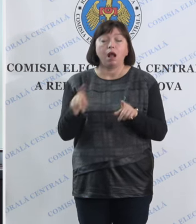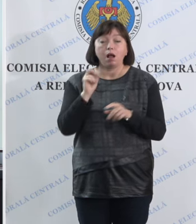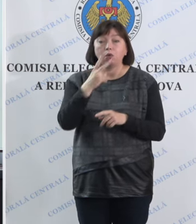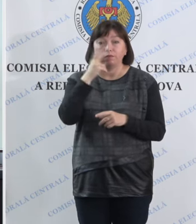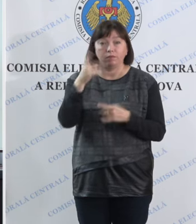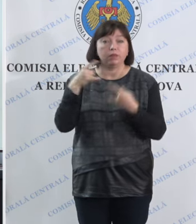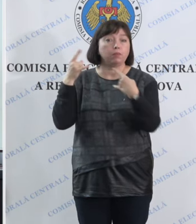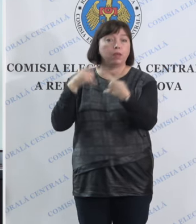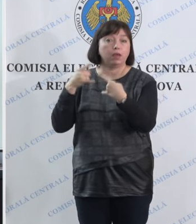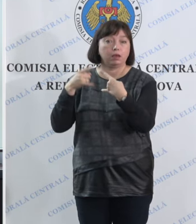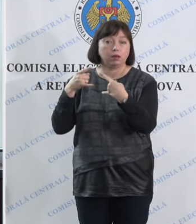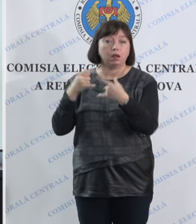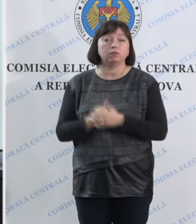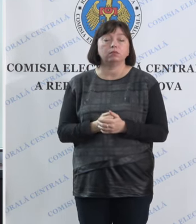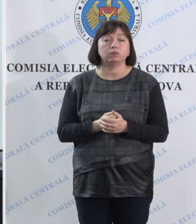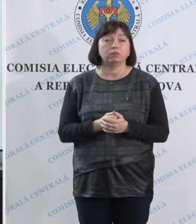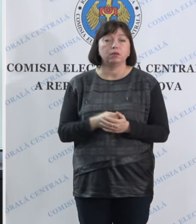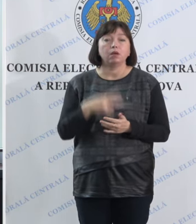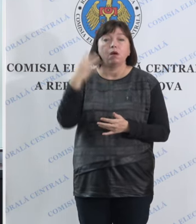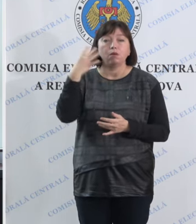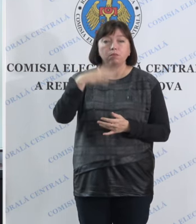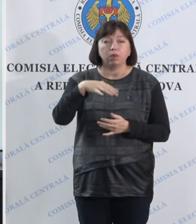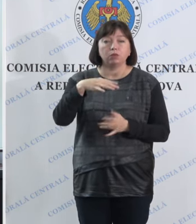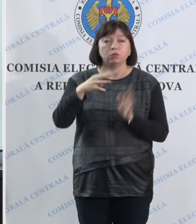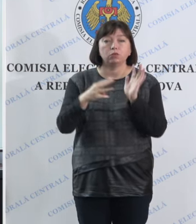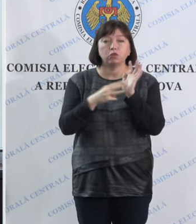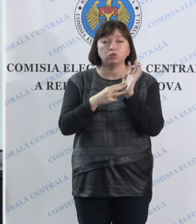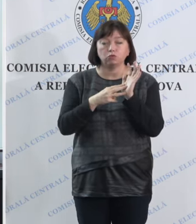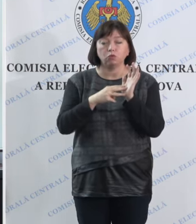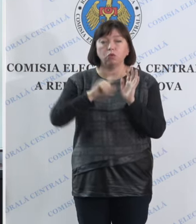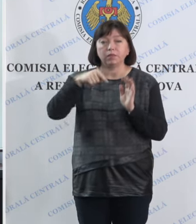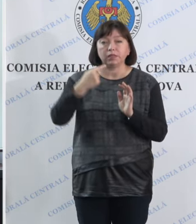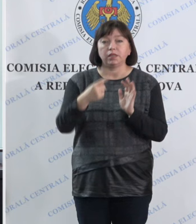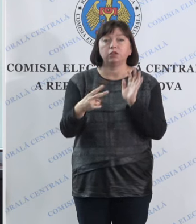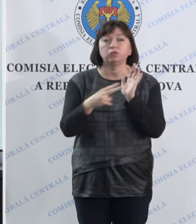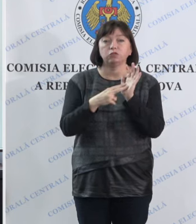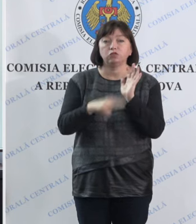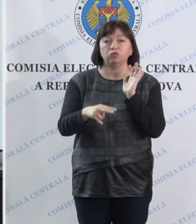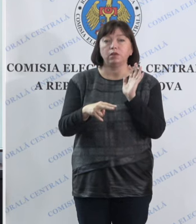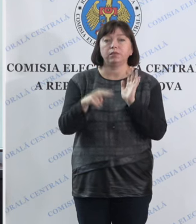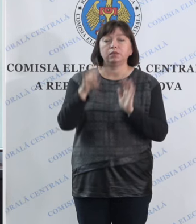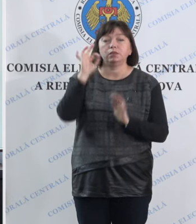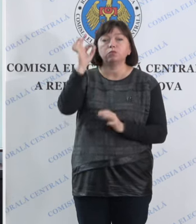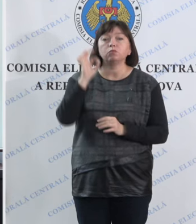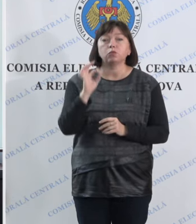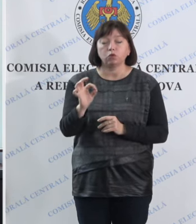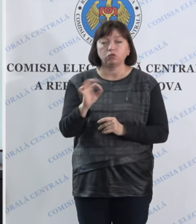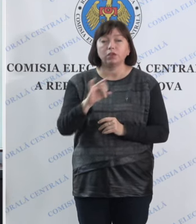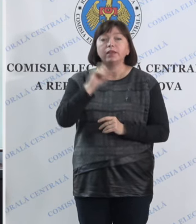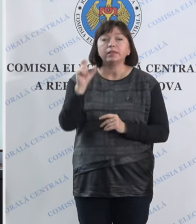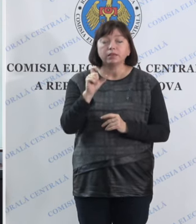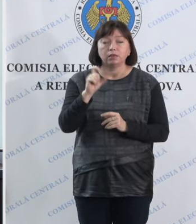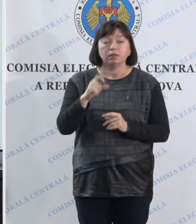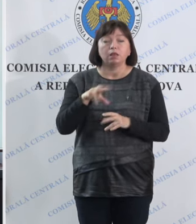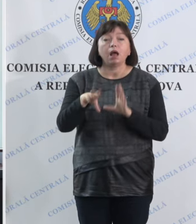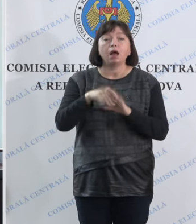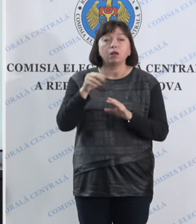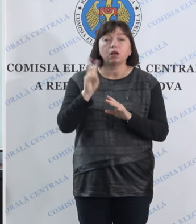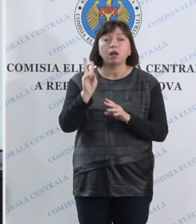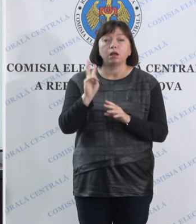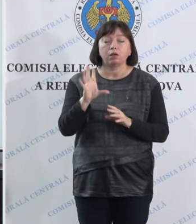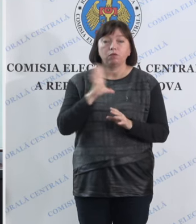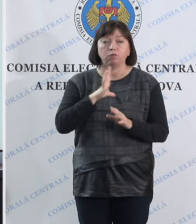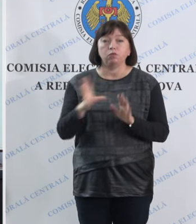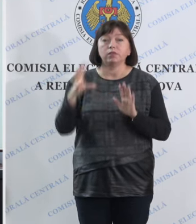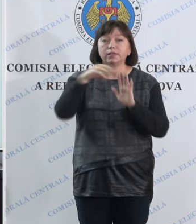vedem pe ecran, 48,70% din alegătorii înscriși în